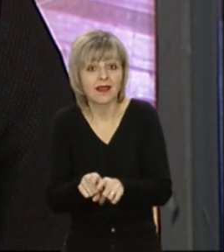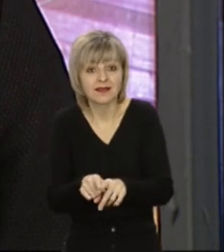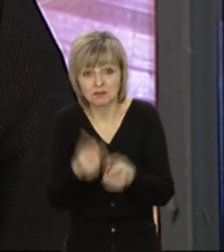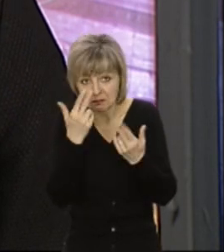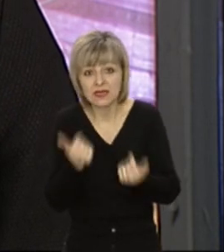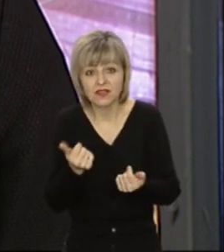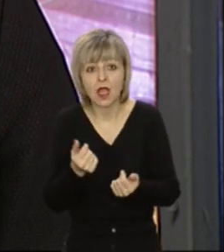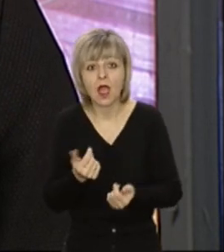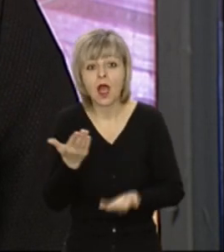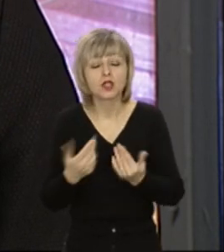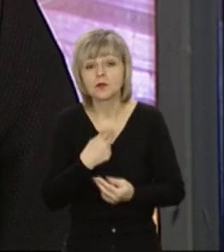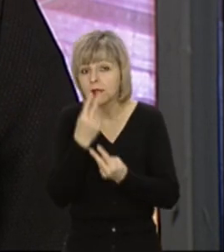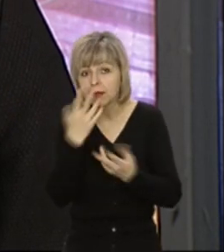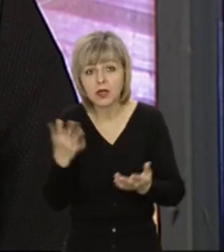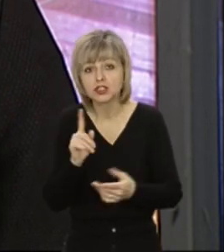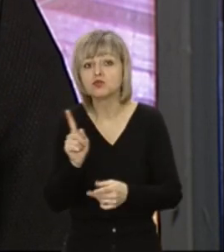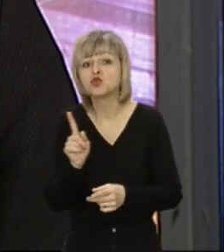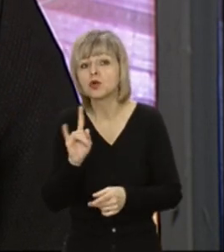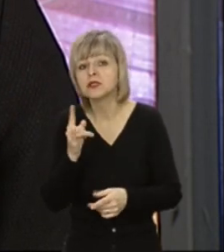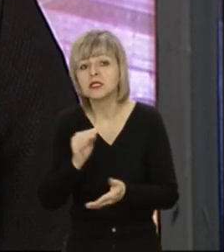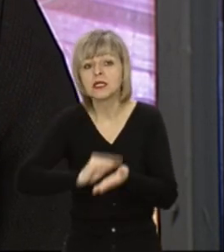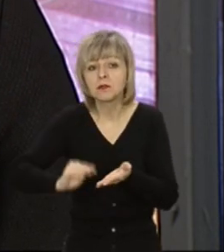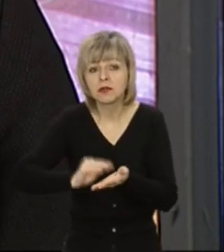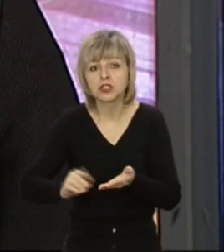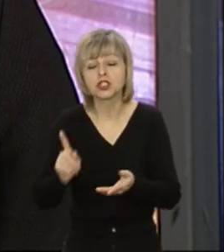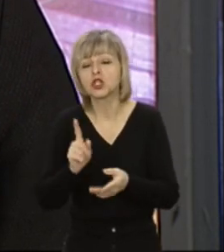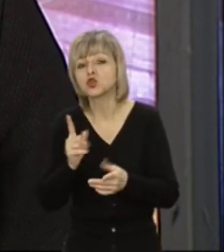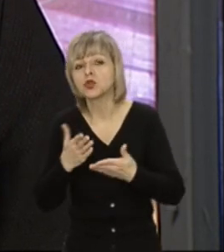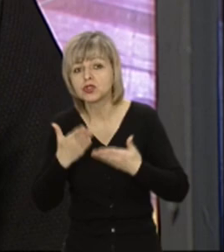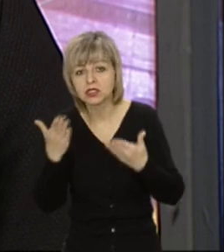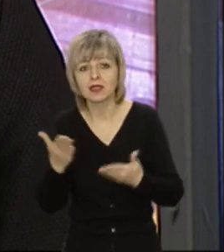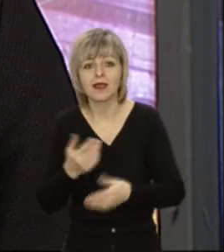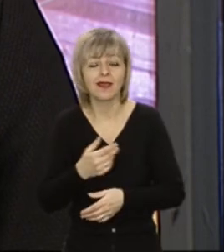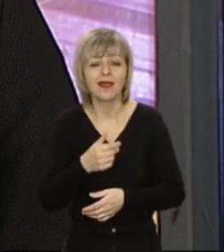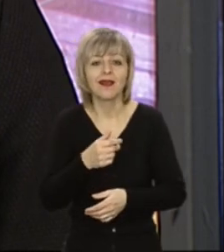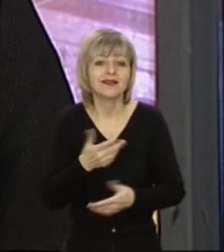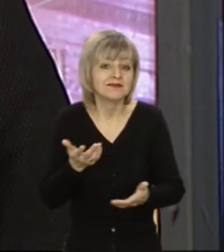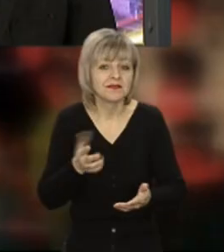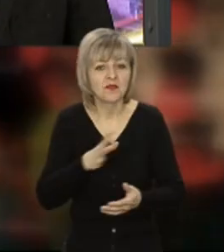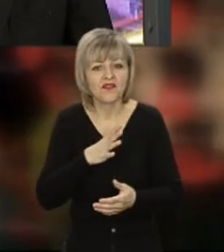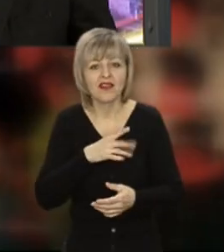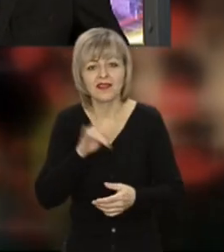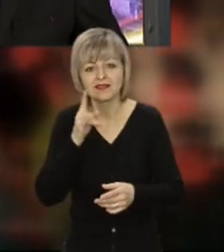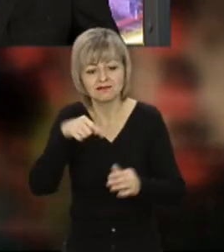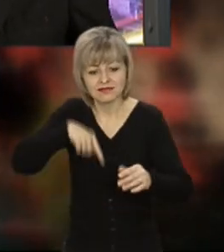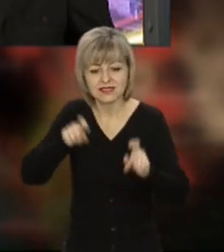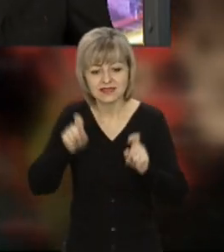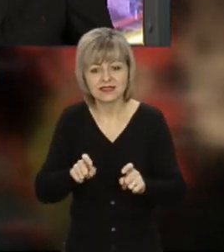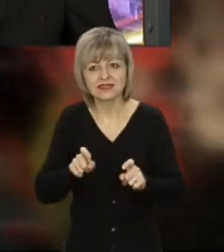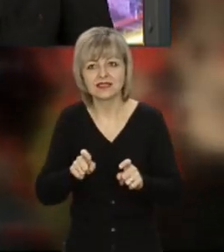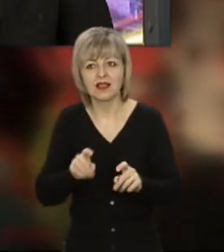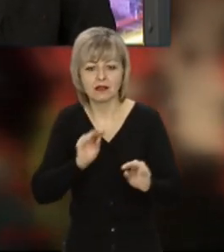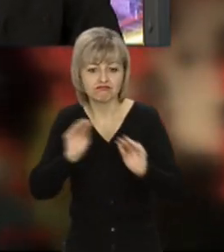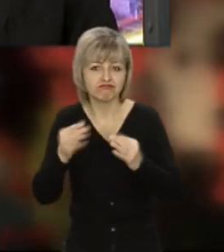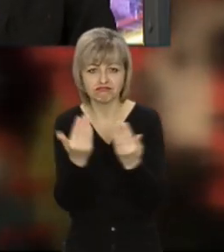не бачимо, що дитина виконує, як вона виконує, не секрет, що коли дитина за екраном сидить і може обкластися іншими